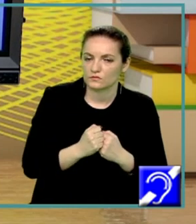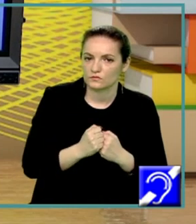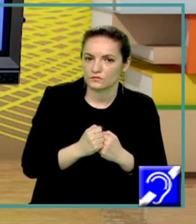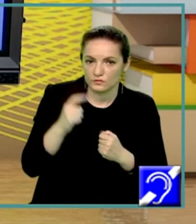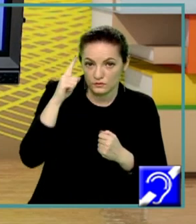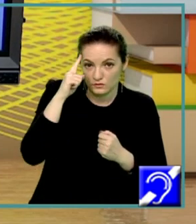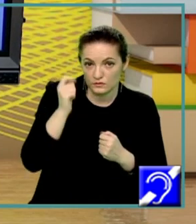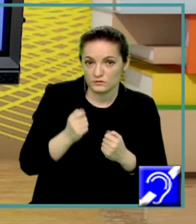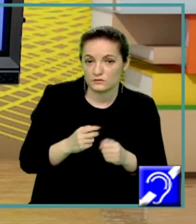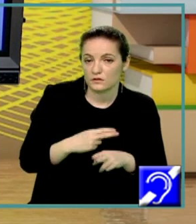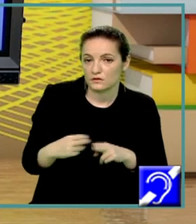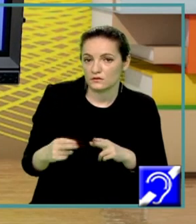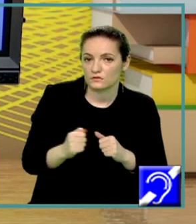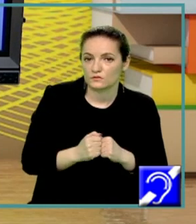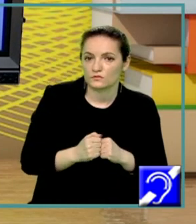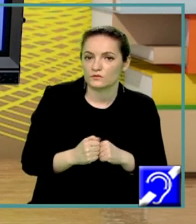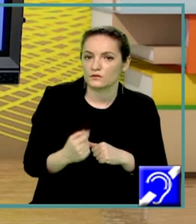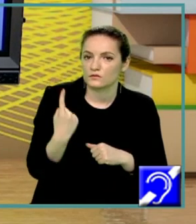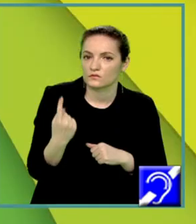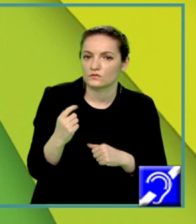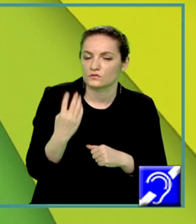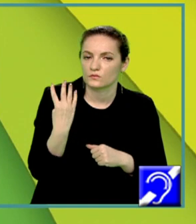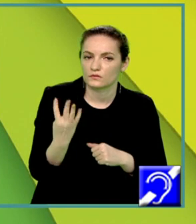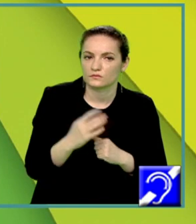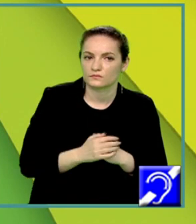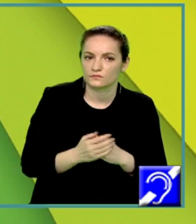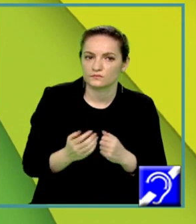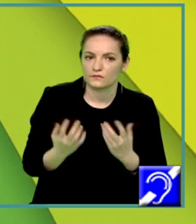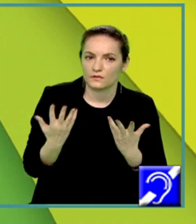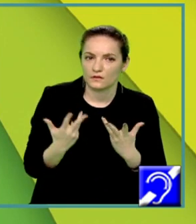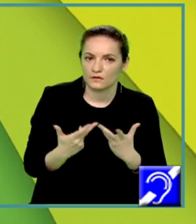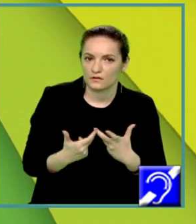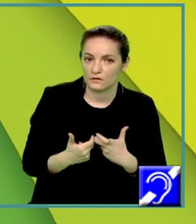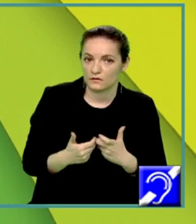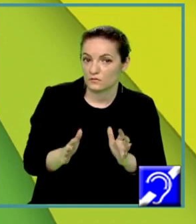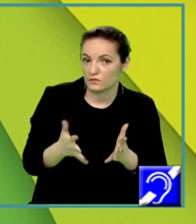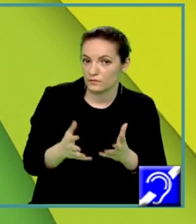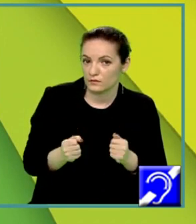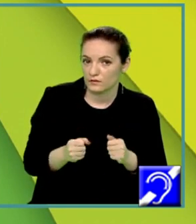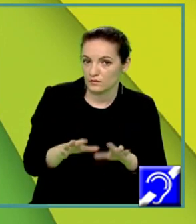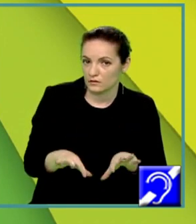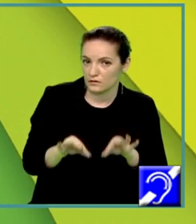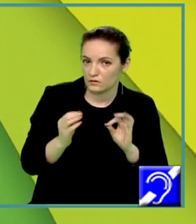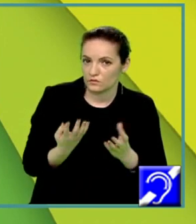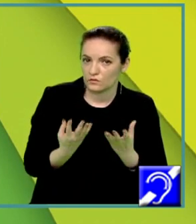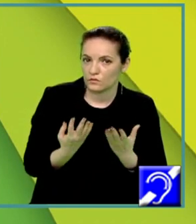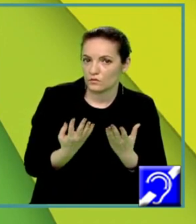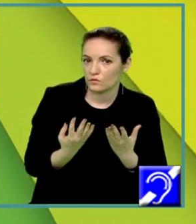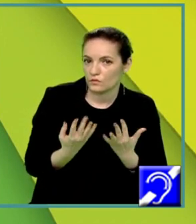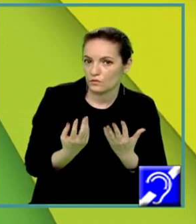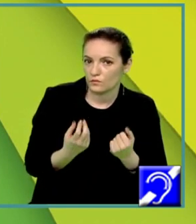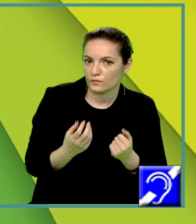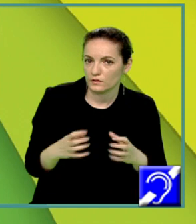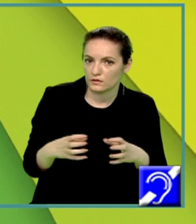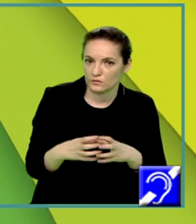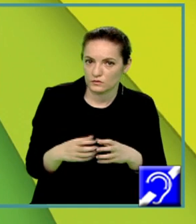naturii, subiectul 1 roman, itemul 4. Calculați probabilitatea K, alegând un număr din mulțimea A